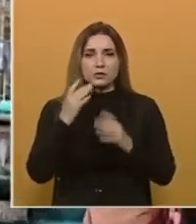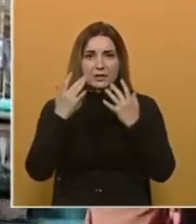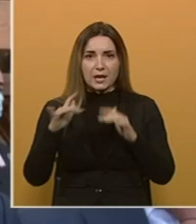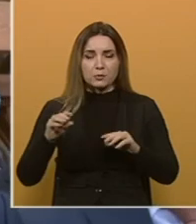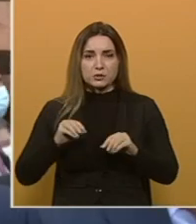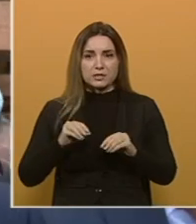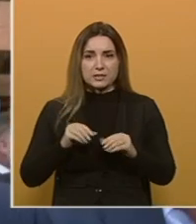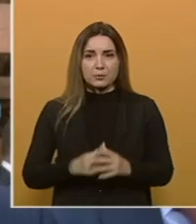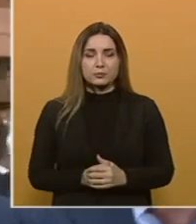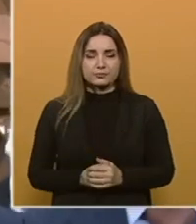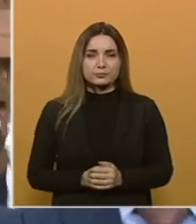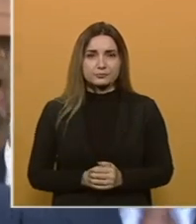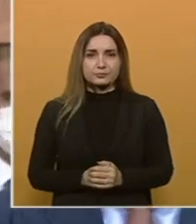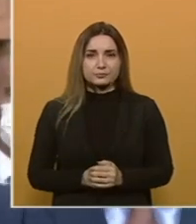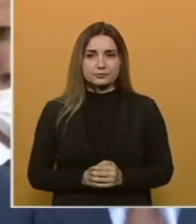napuste zemlju.